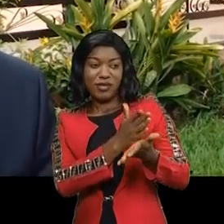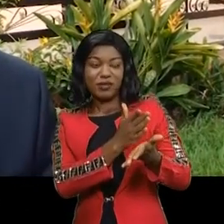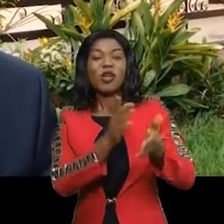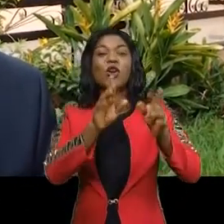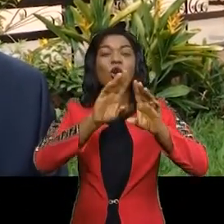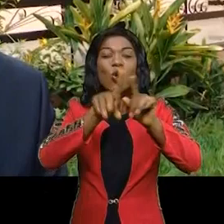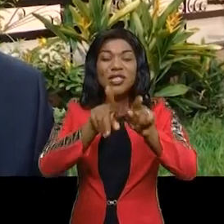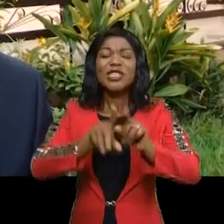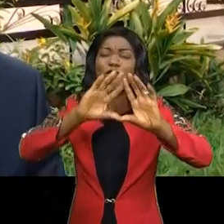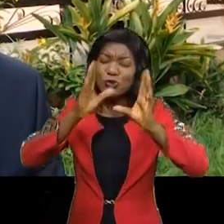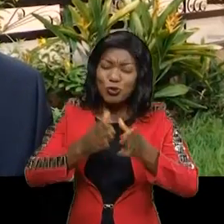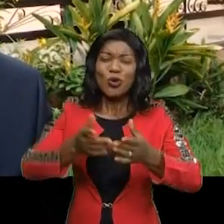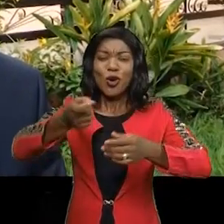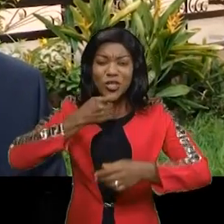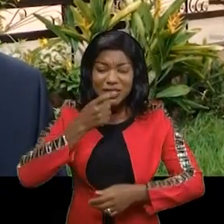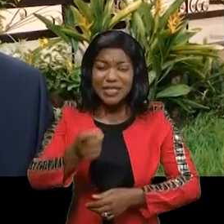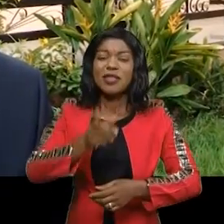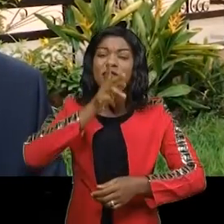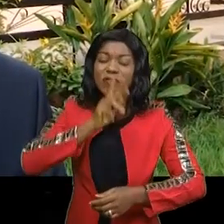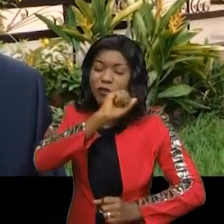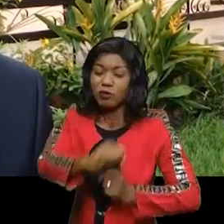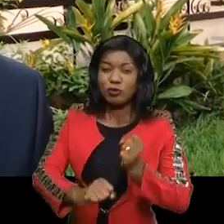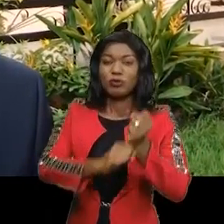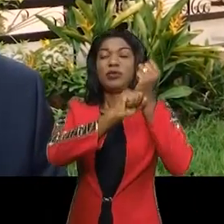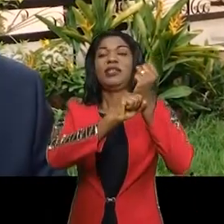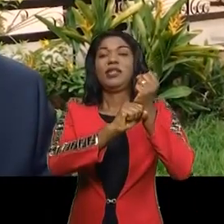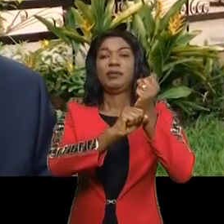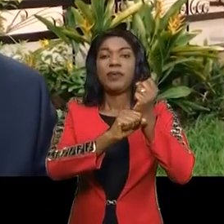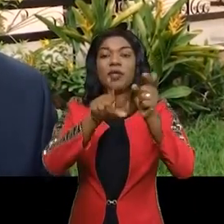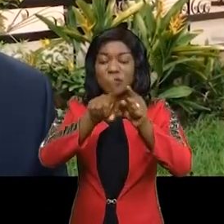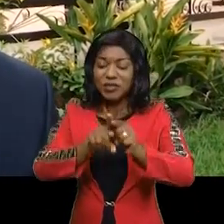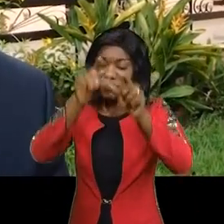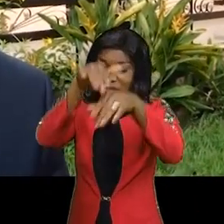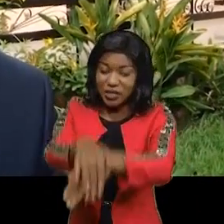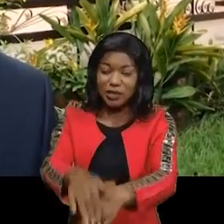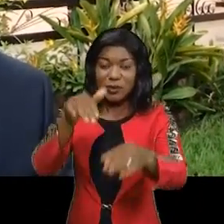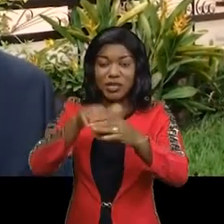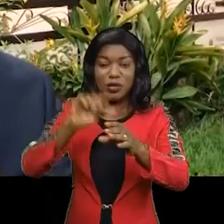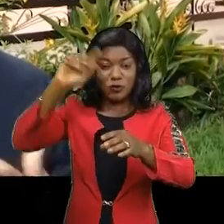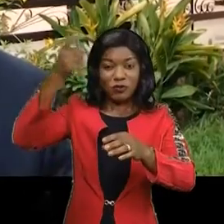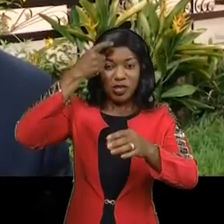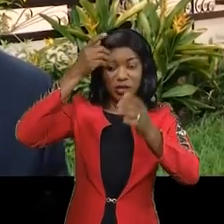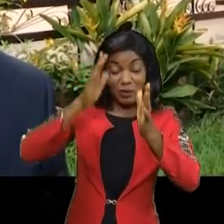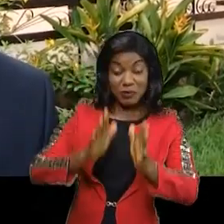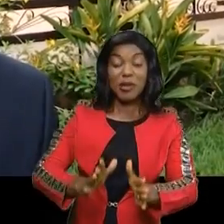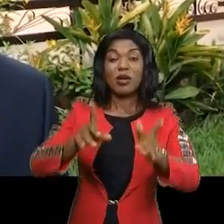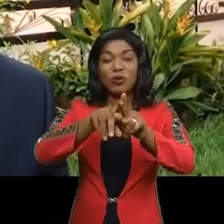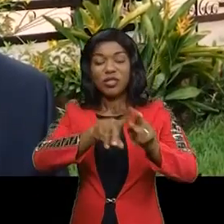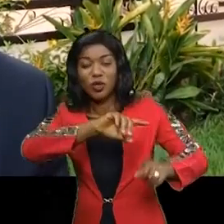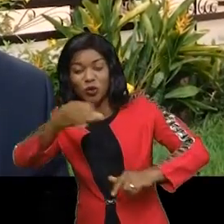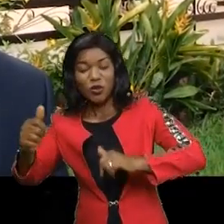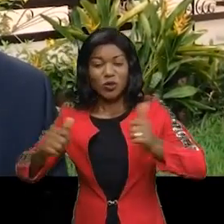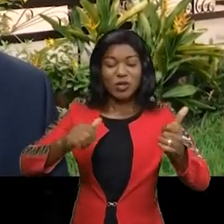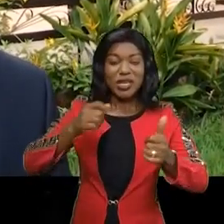toutes ont réaffirmé leur soutien et leur engagement à participer au gouvernement, contrairement peut-être à certaines